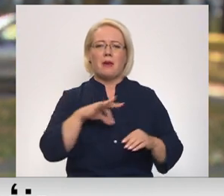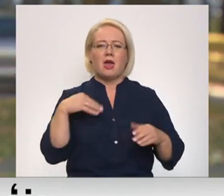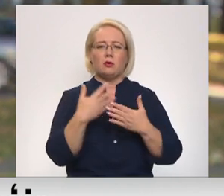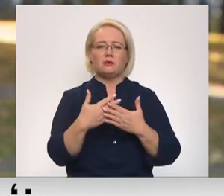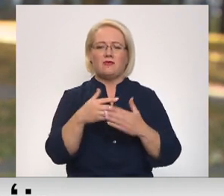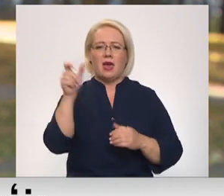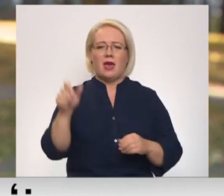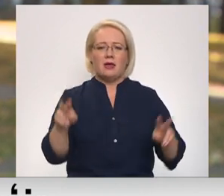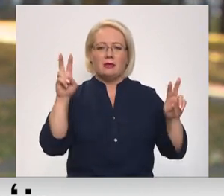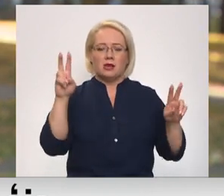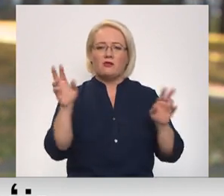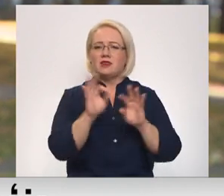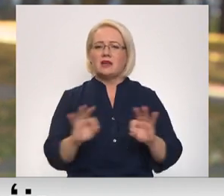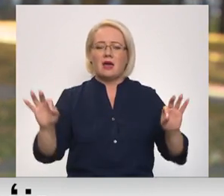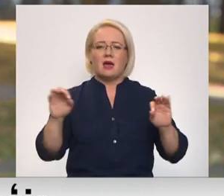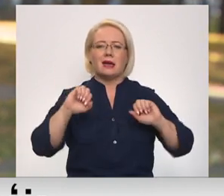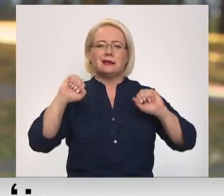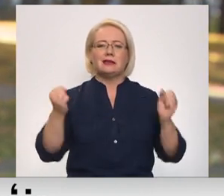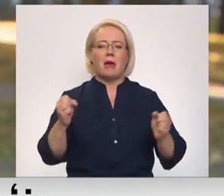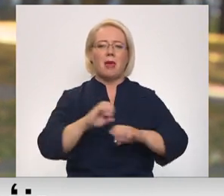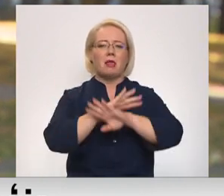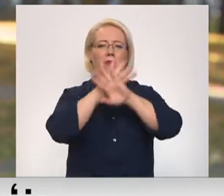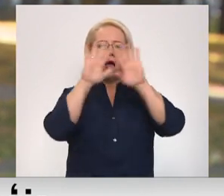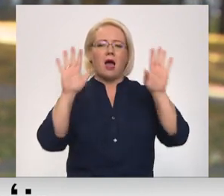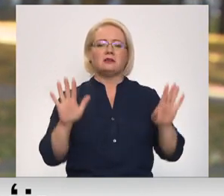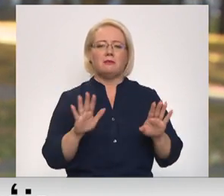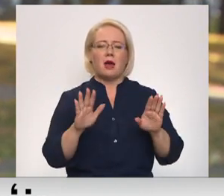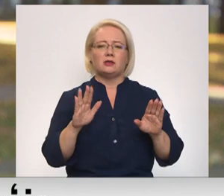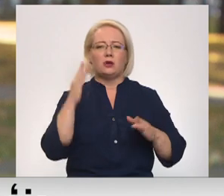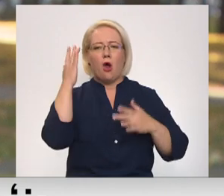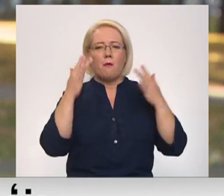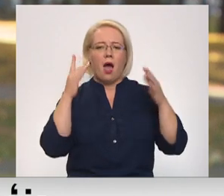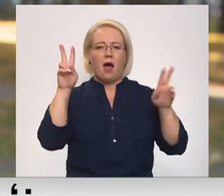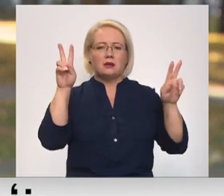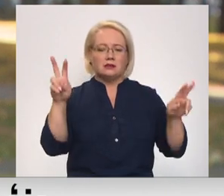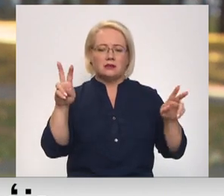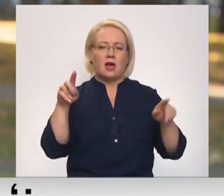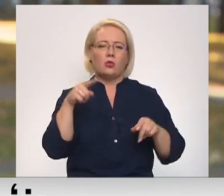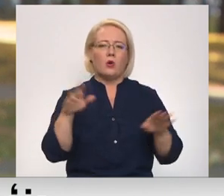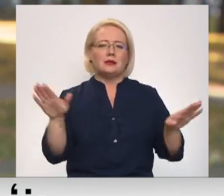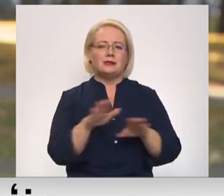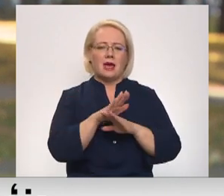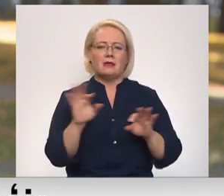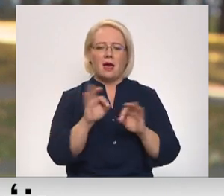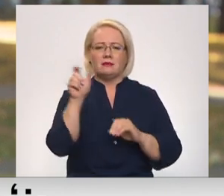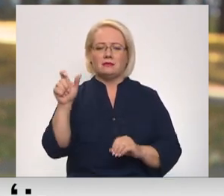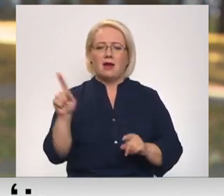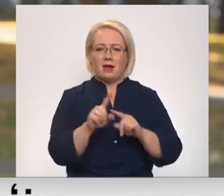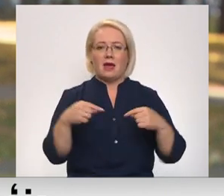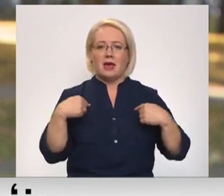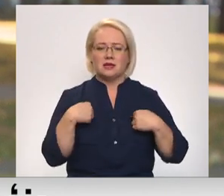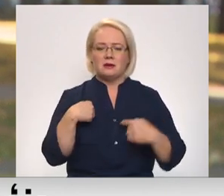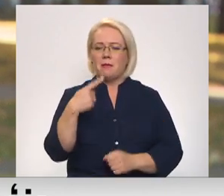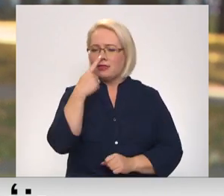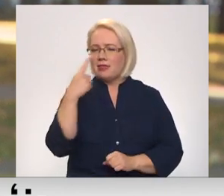Ziemeļblāzmas romāns. Protams, dziedājuši visi tenori, to starp ar es, protams, taču nevienam nekad vēl